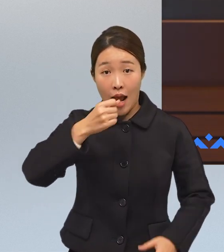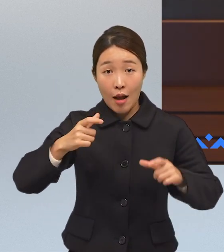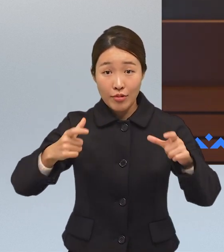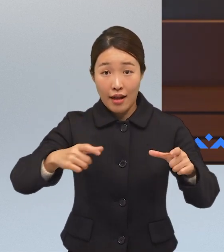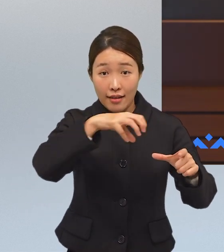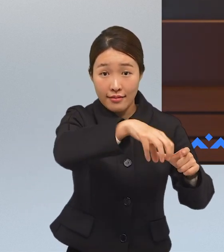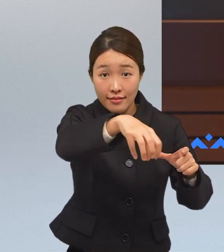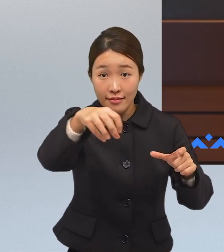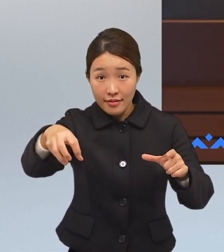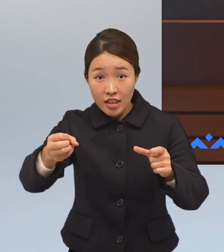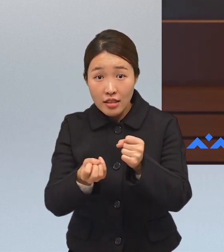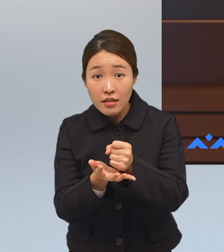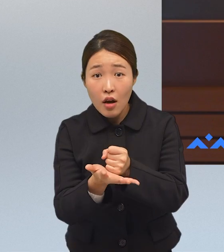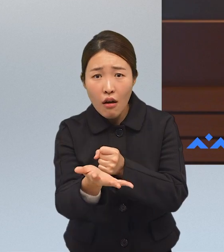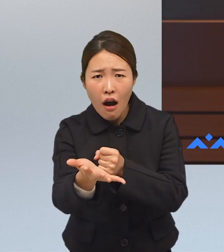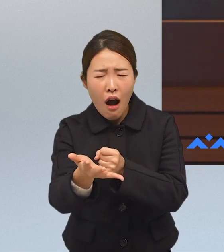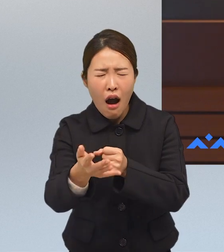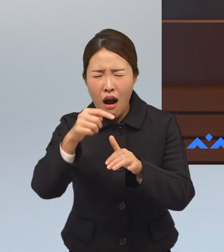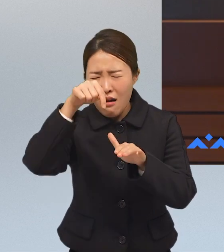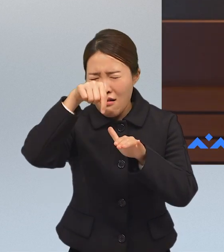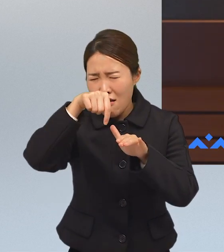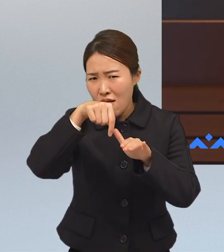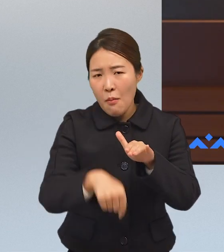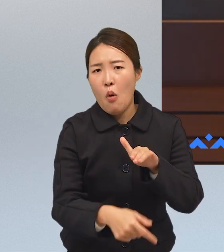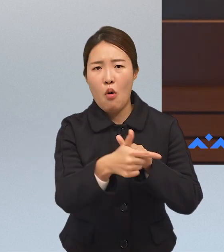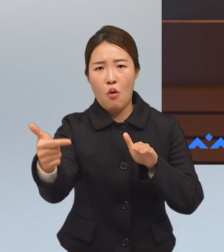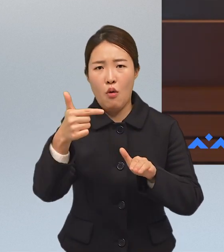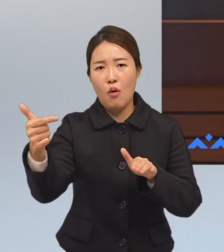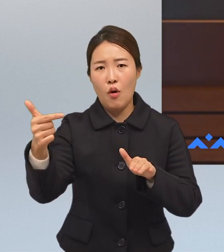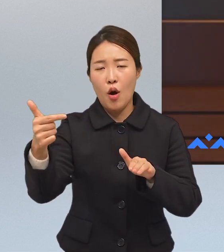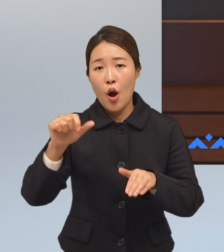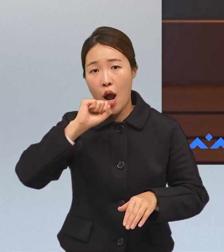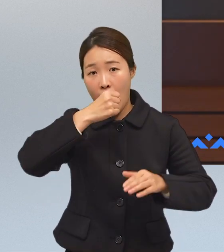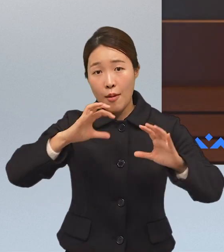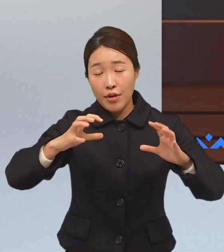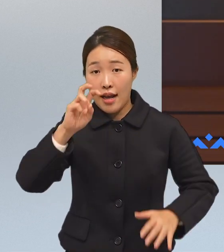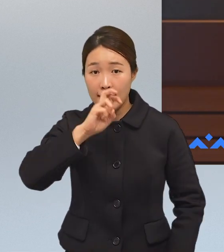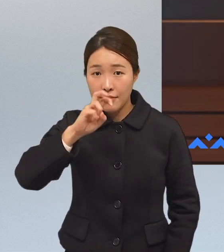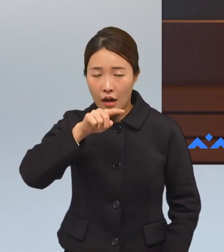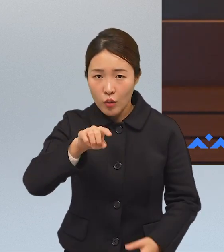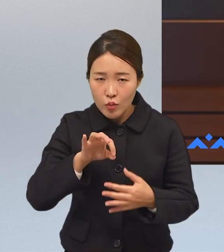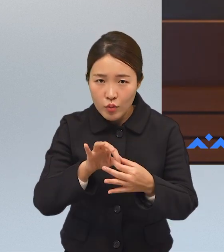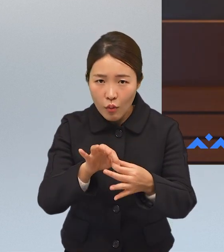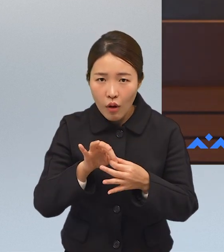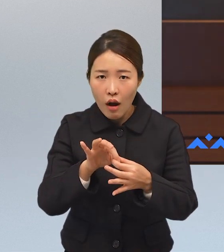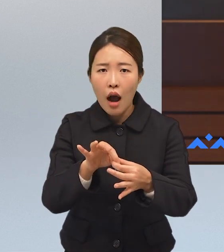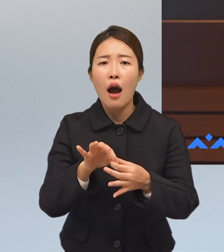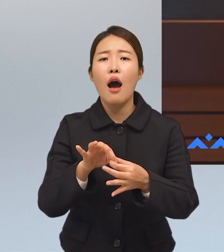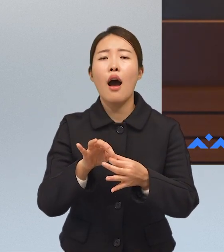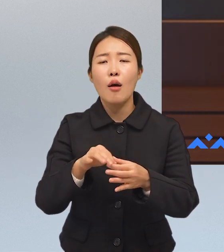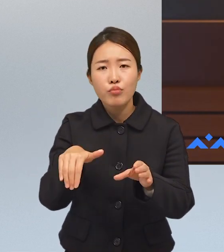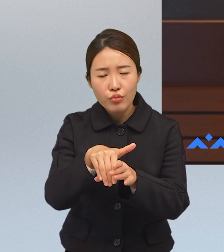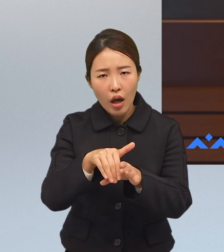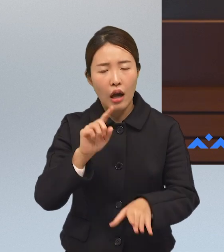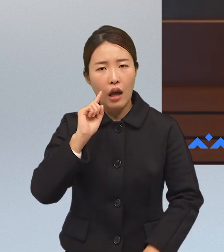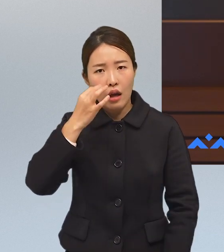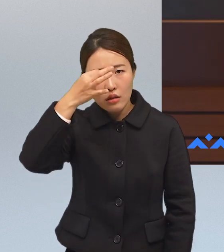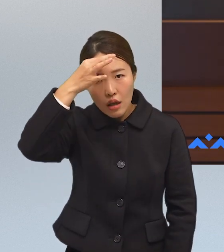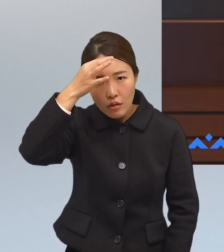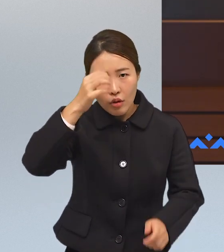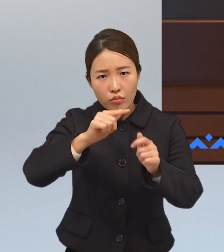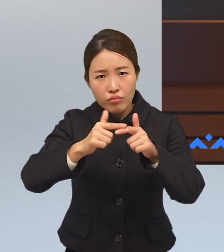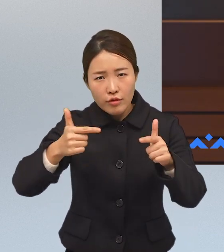지역 사람들에게 미치는 영향은 굉장히 깊고 넓은 것 같습니다 아프리카 음악을 통해 아프리카의 문화와